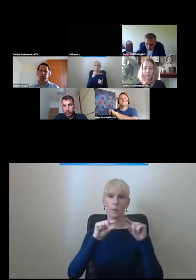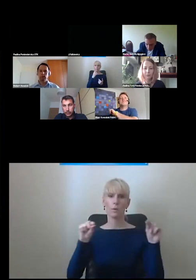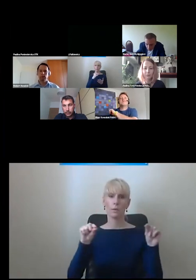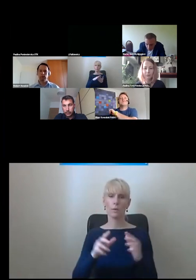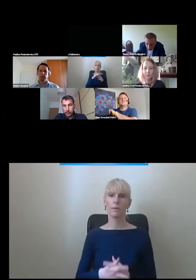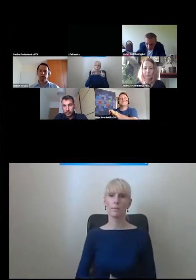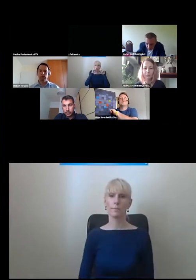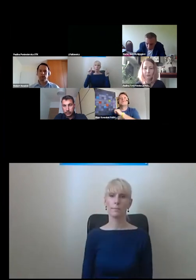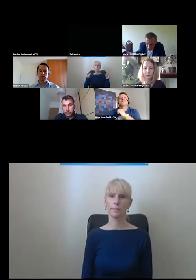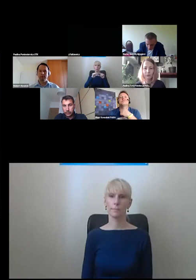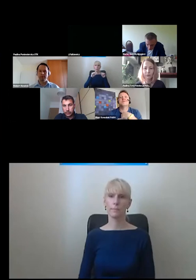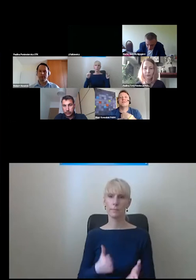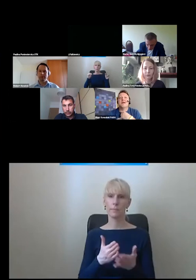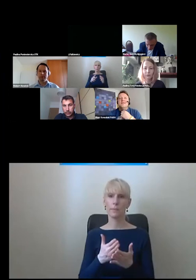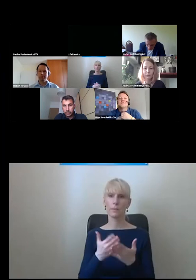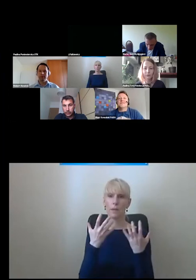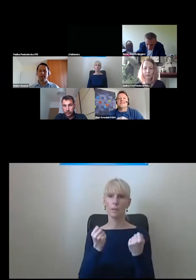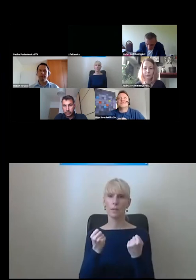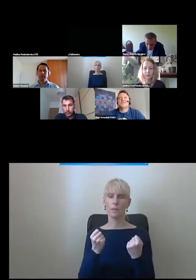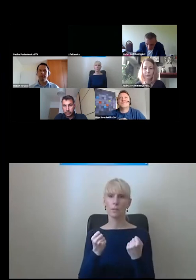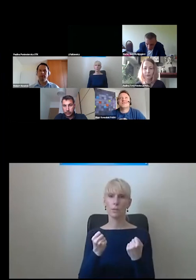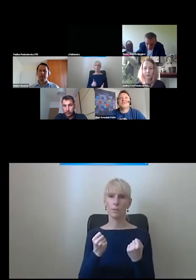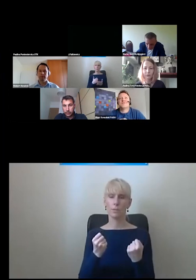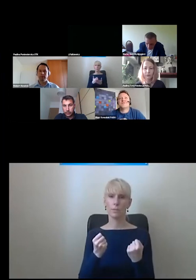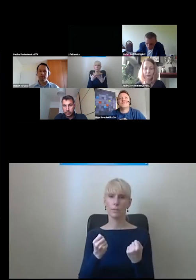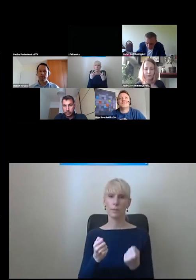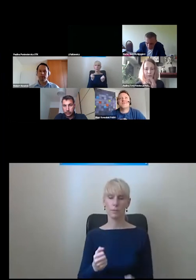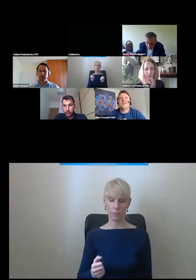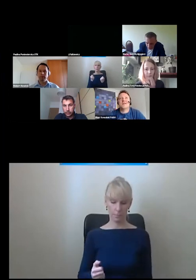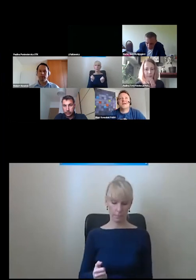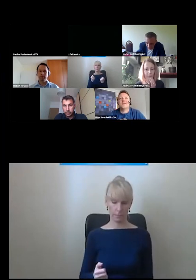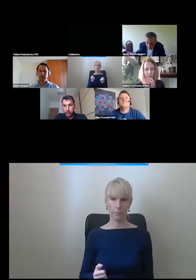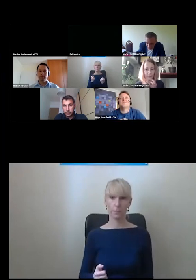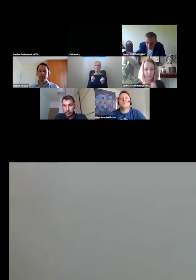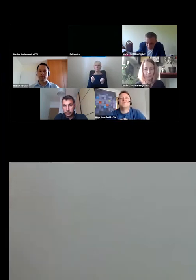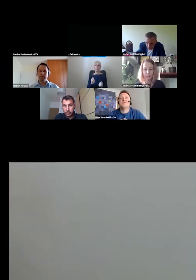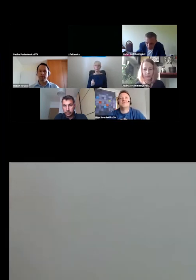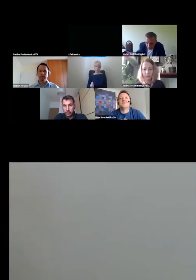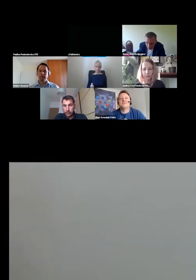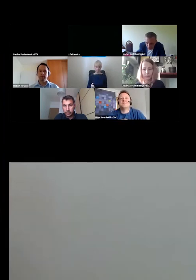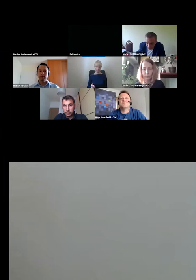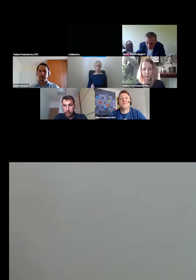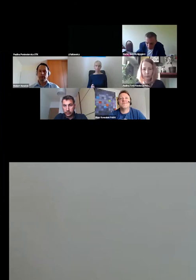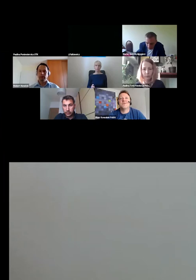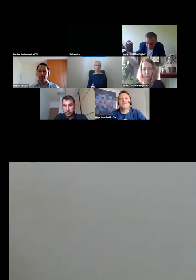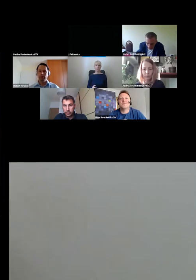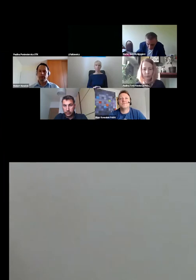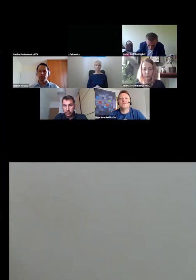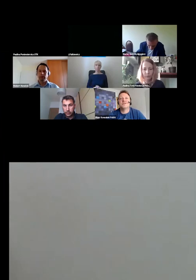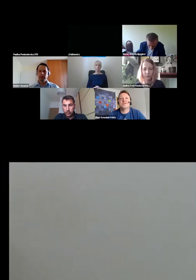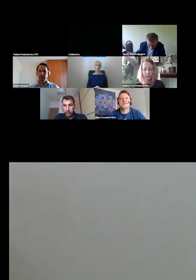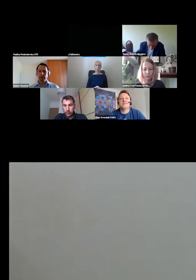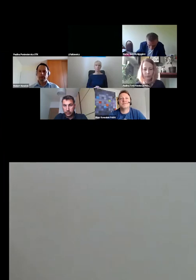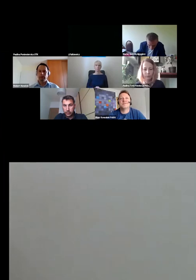Co trzeba, że tak powiem włączyć, żeby to Trzeba tak, jeszcze raz zatrzymać to shareowanie, naciśnąć z powrotem